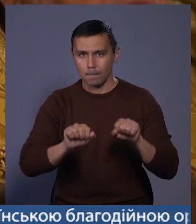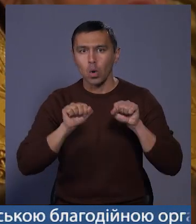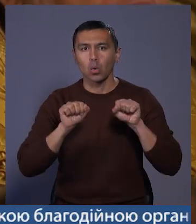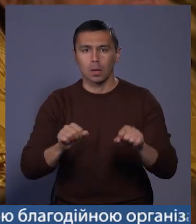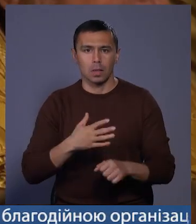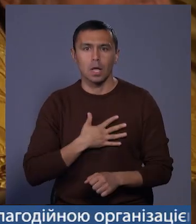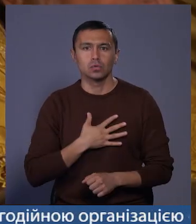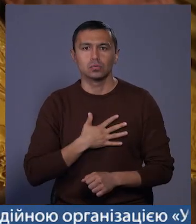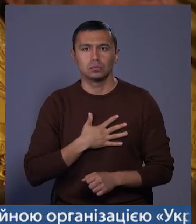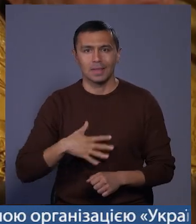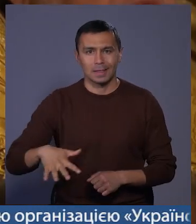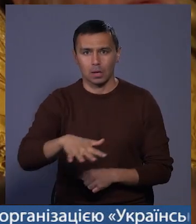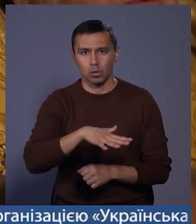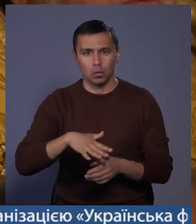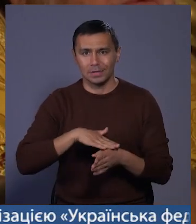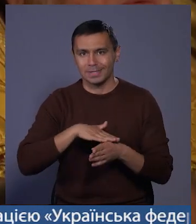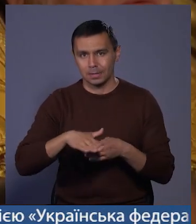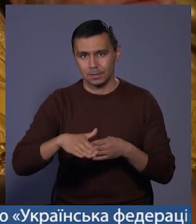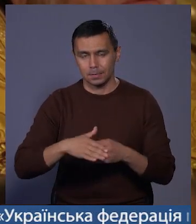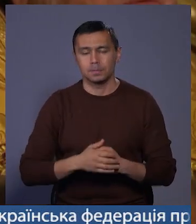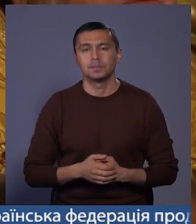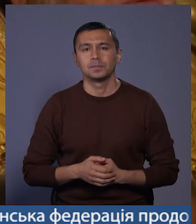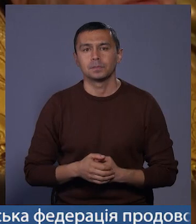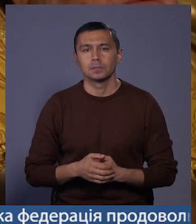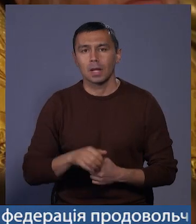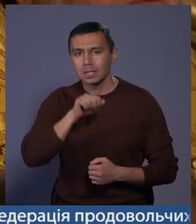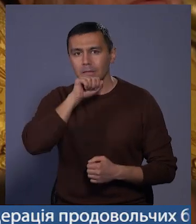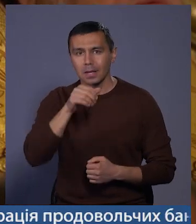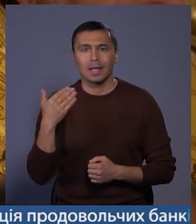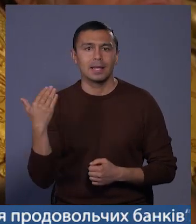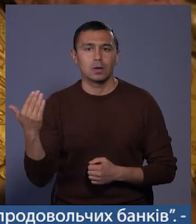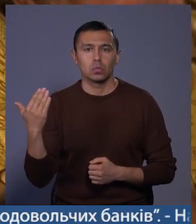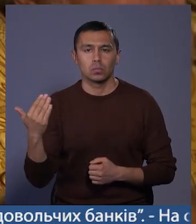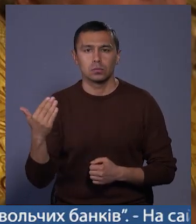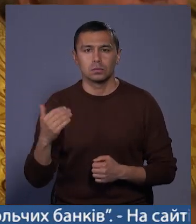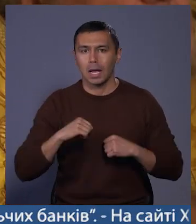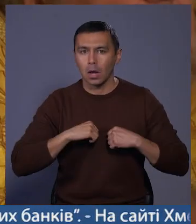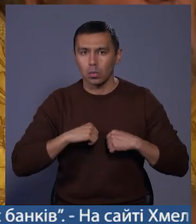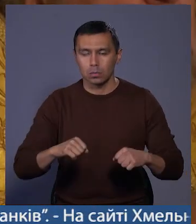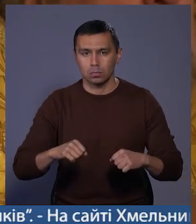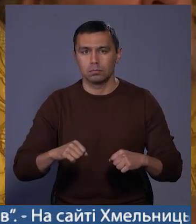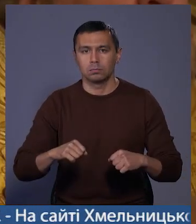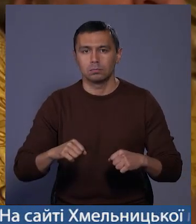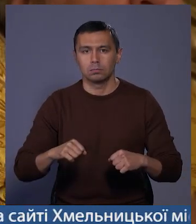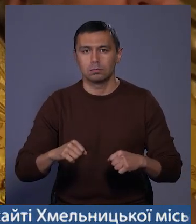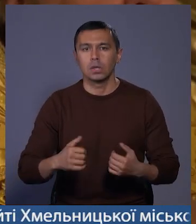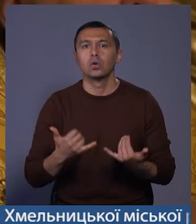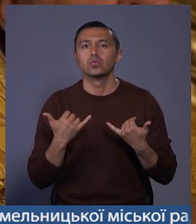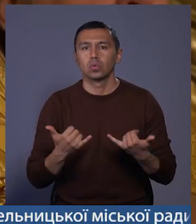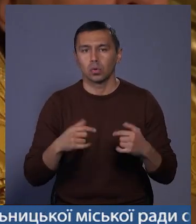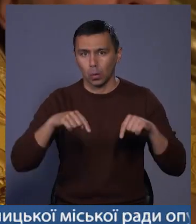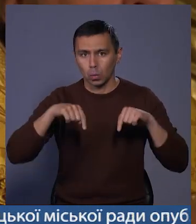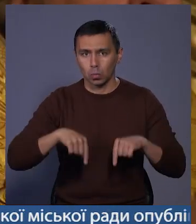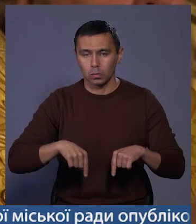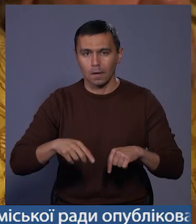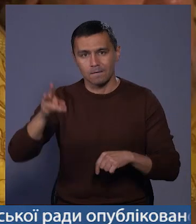нашу територіальну сільність. Завдяки їхньому героїчному подвигу сьогодні тут,